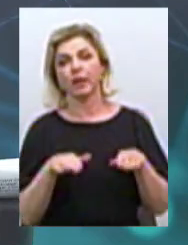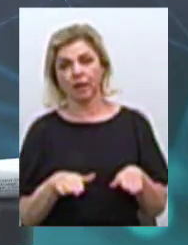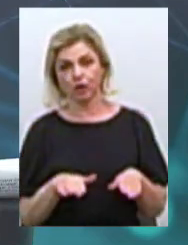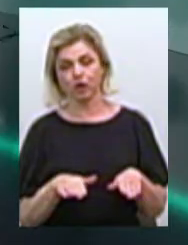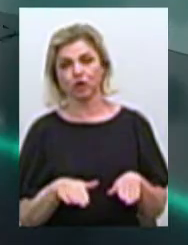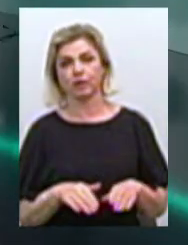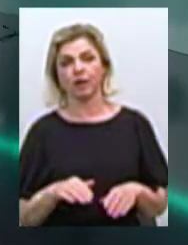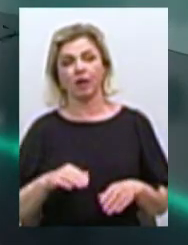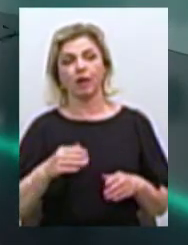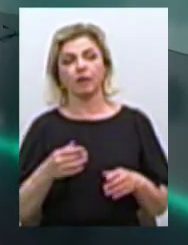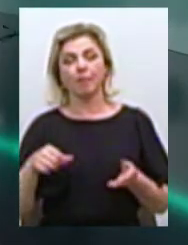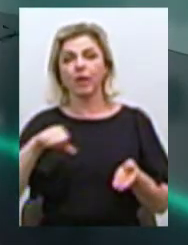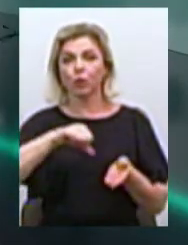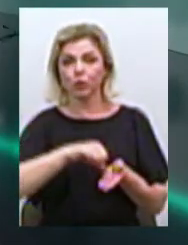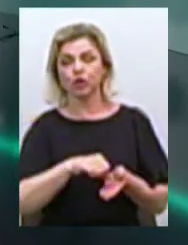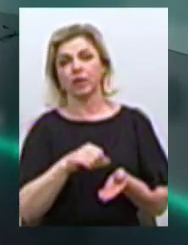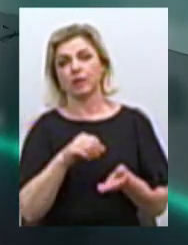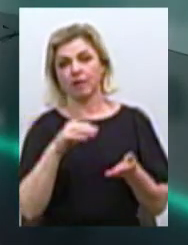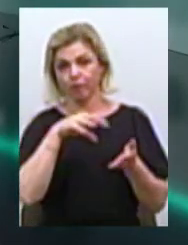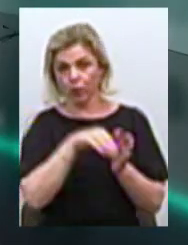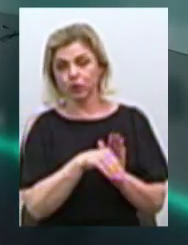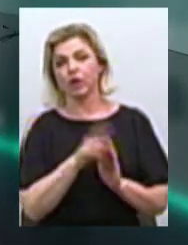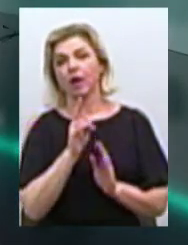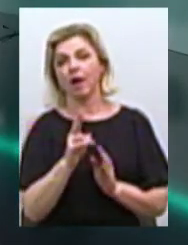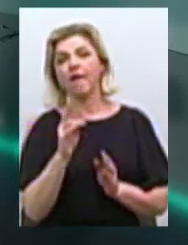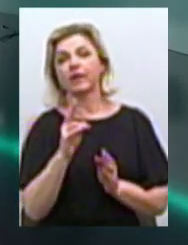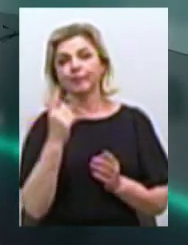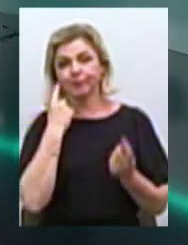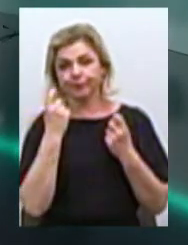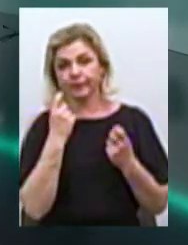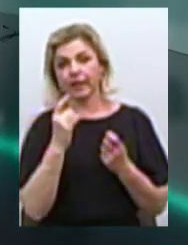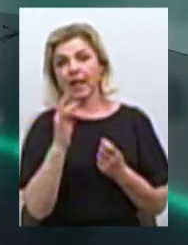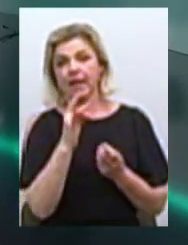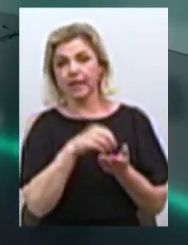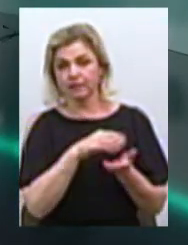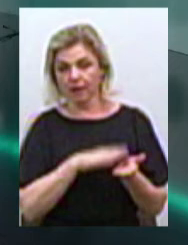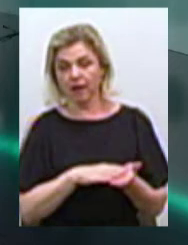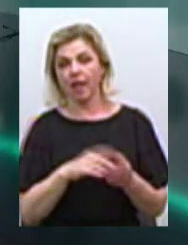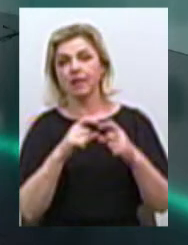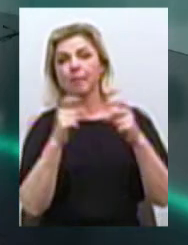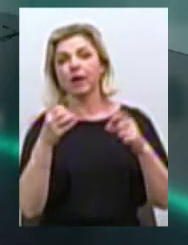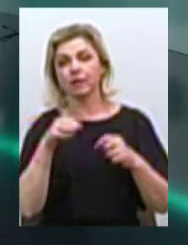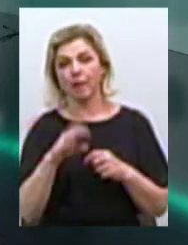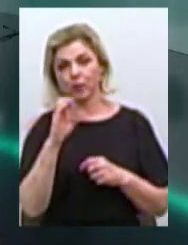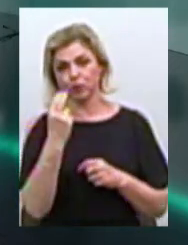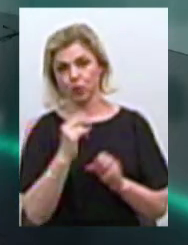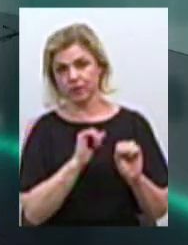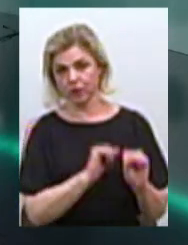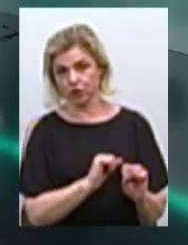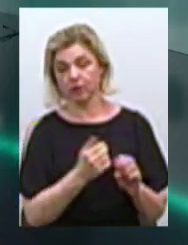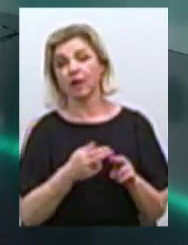підключити к відомостям реестру департамент соціальної захисту. що позволить